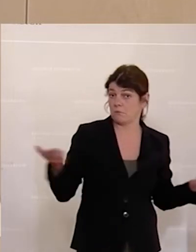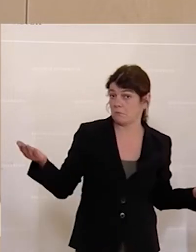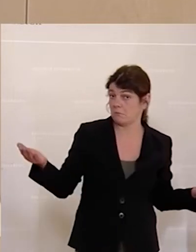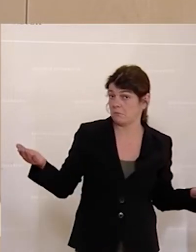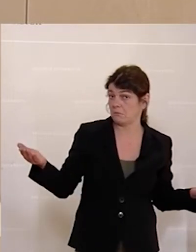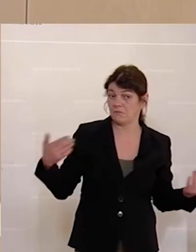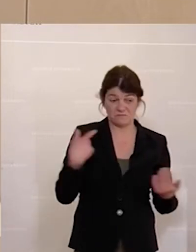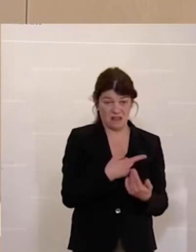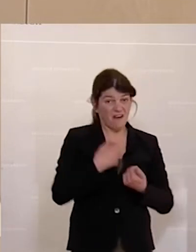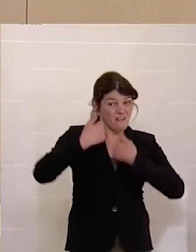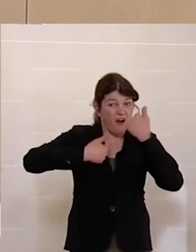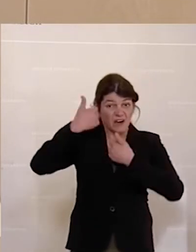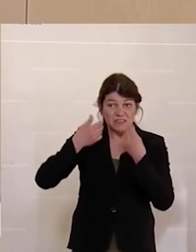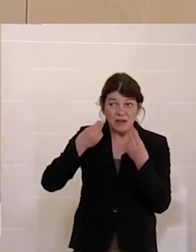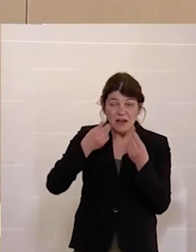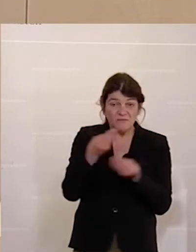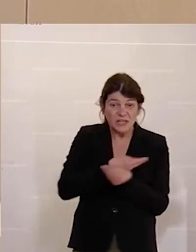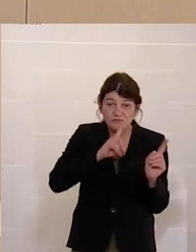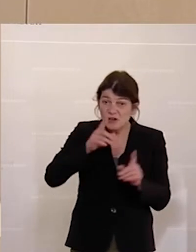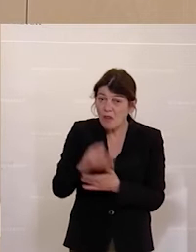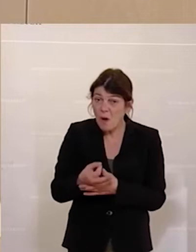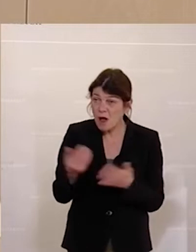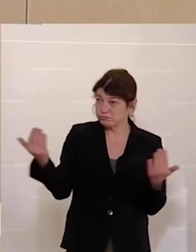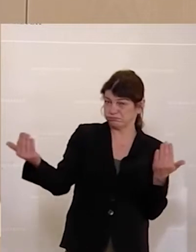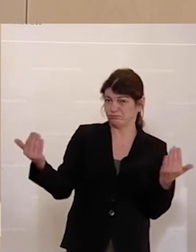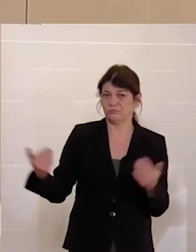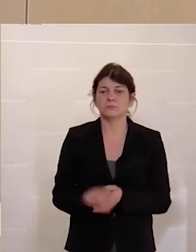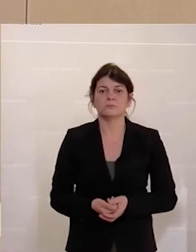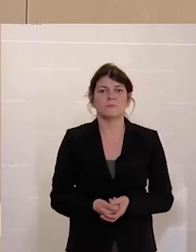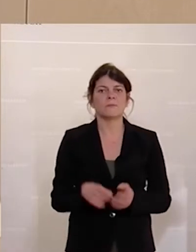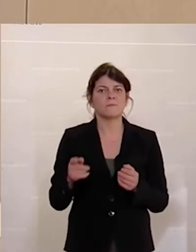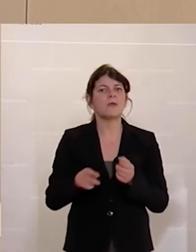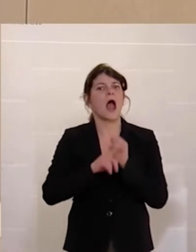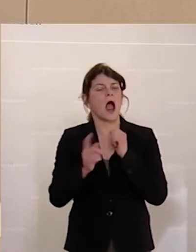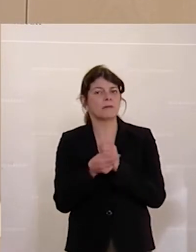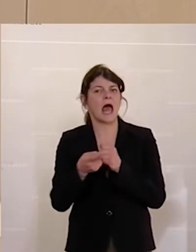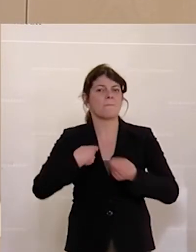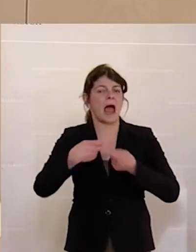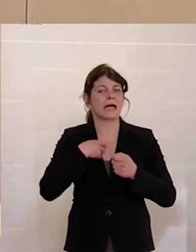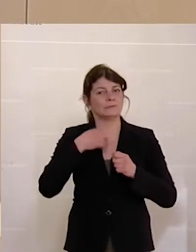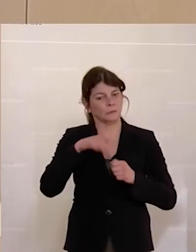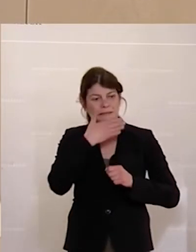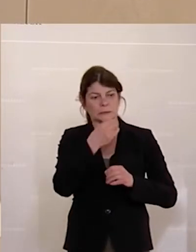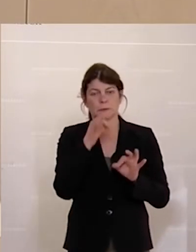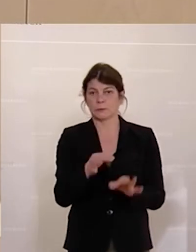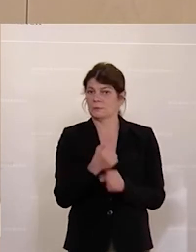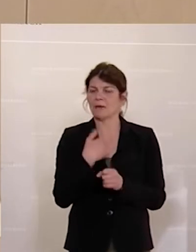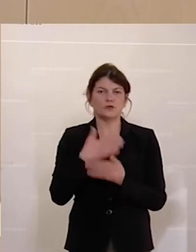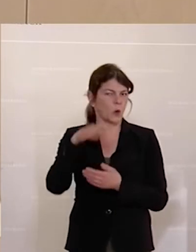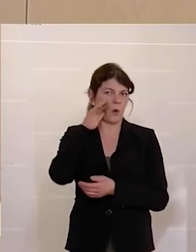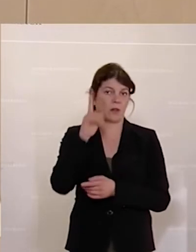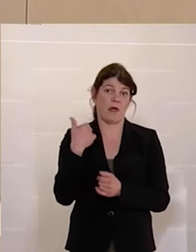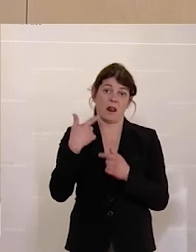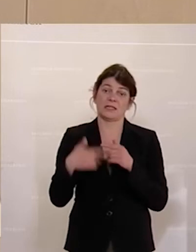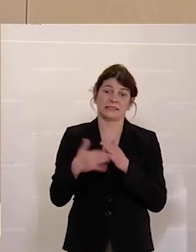konkurrenzfähiger Wirtschaftsstandort. Dass wir den Kapitalmarkt attraktivieren müssen, haben wir schon gehört. Aber ich möchte auch noch einen letzten